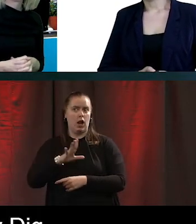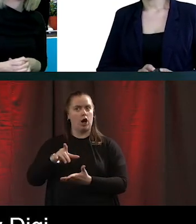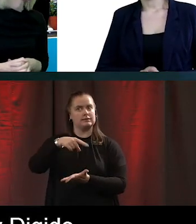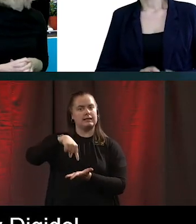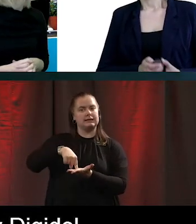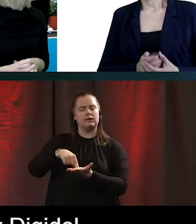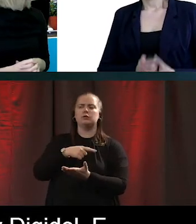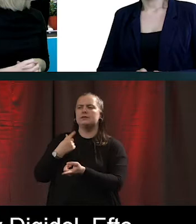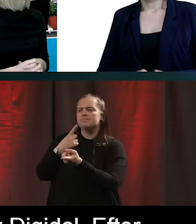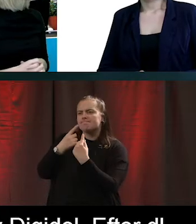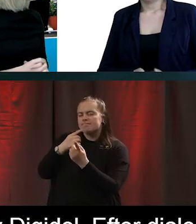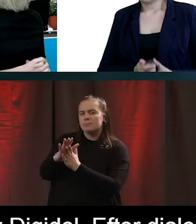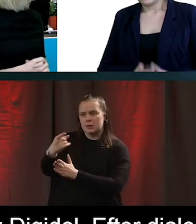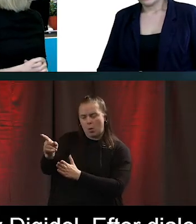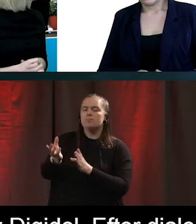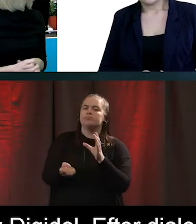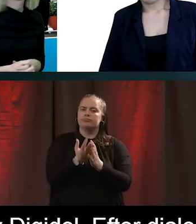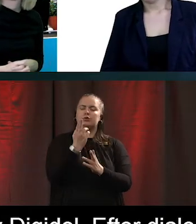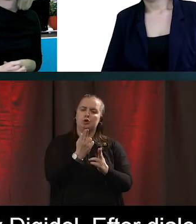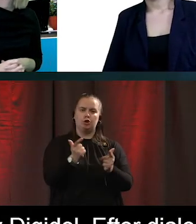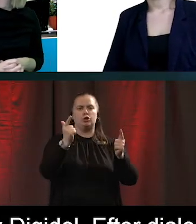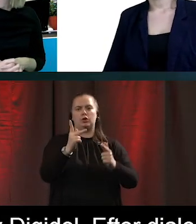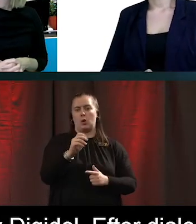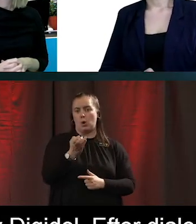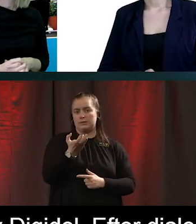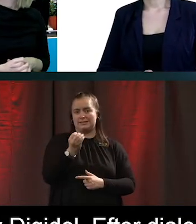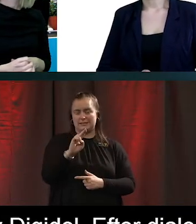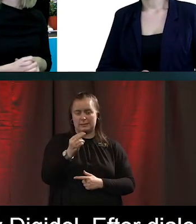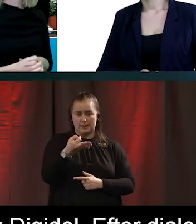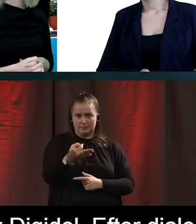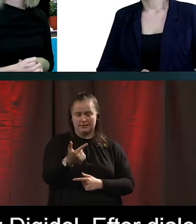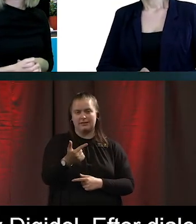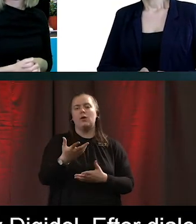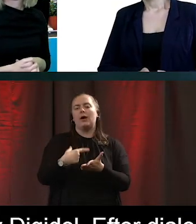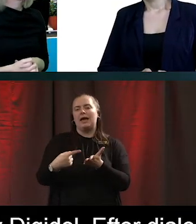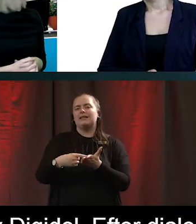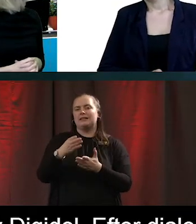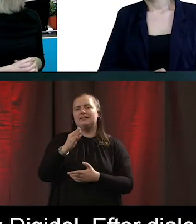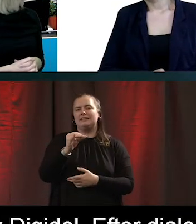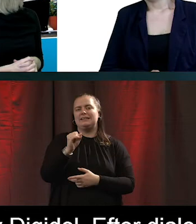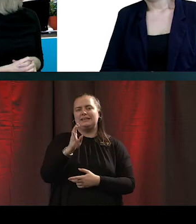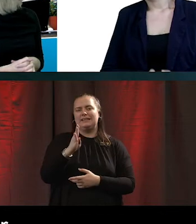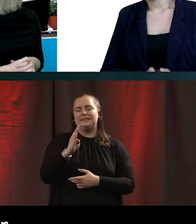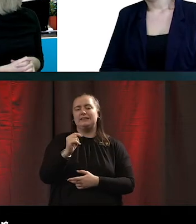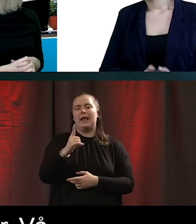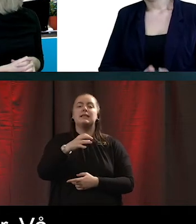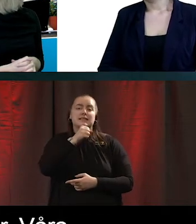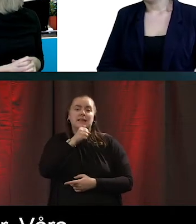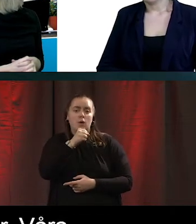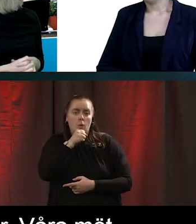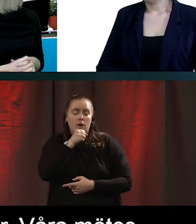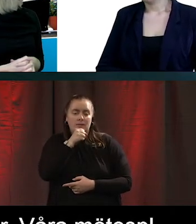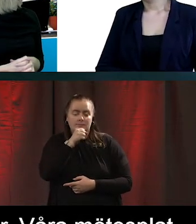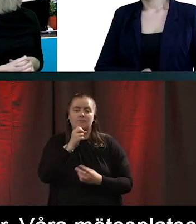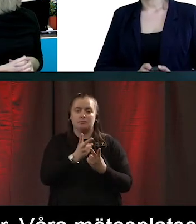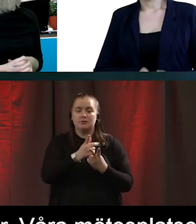startade vi ett nytt koncept som vi är först ute i Sverige med som kallas för Digidel-senior. Så våra mötesplatser är numera Digidel-senior